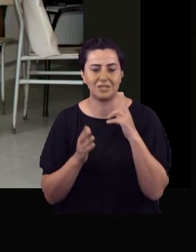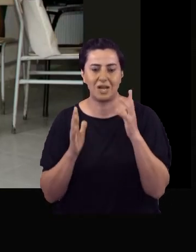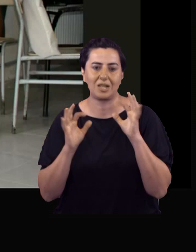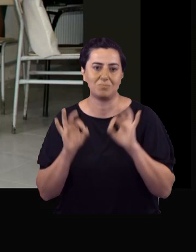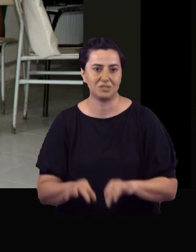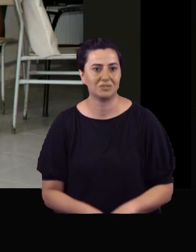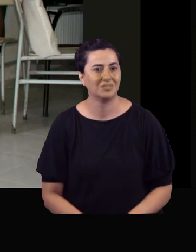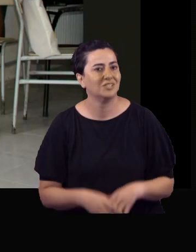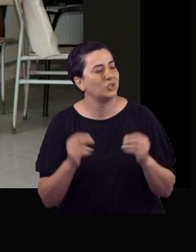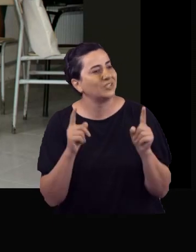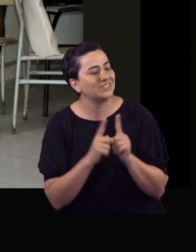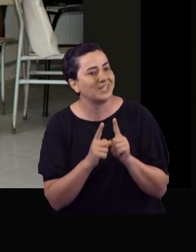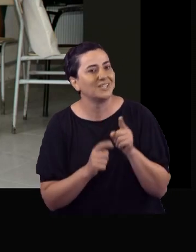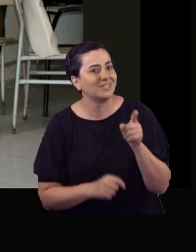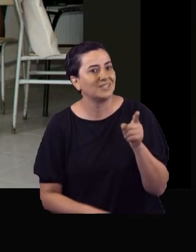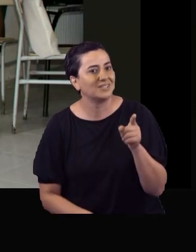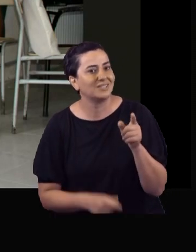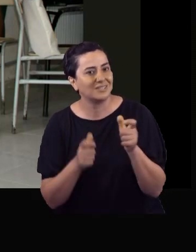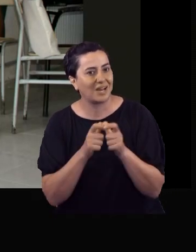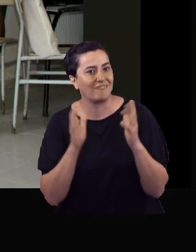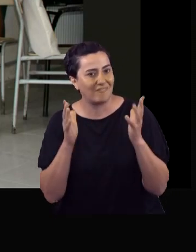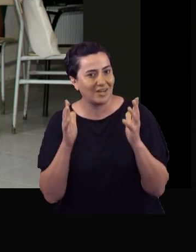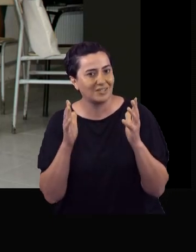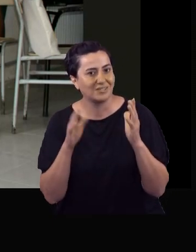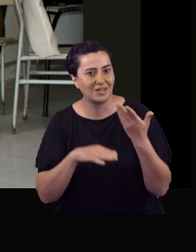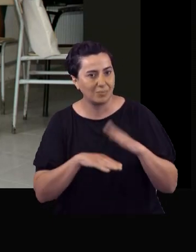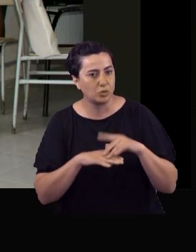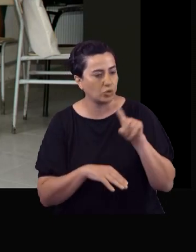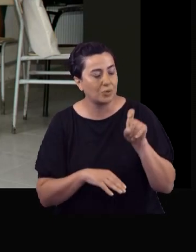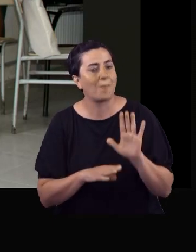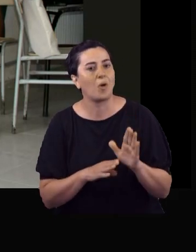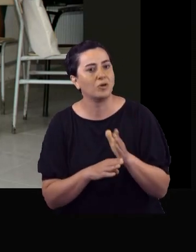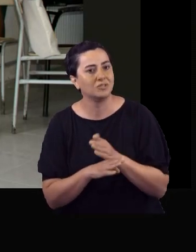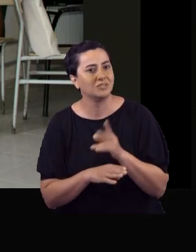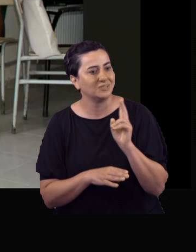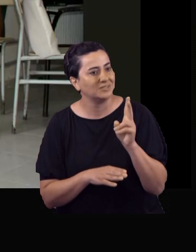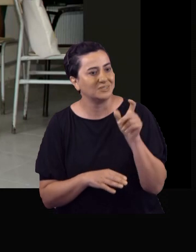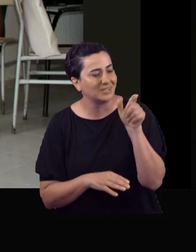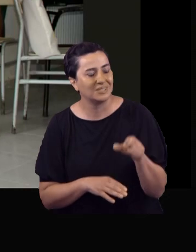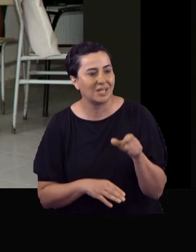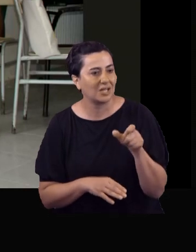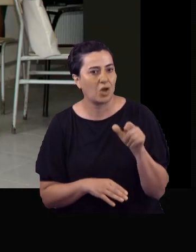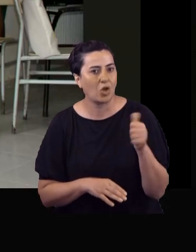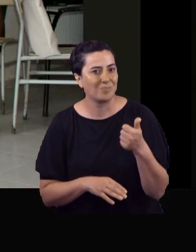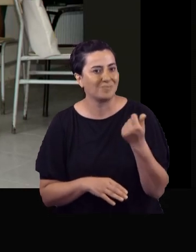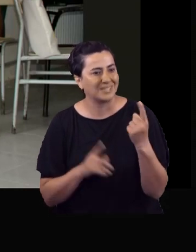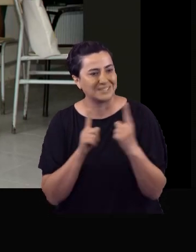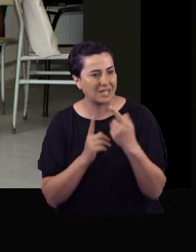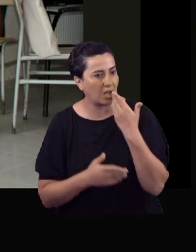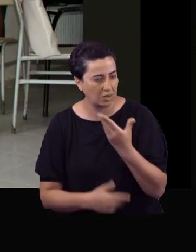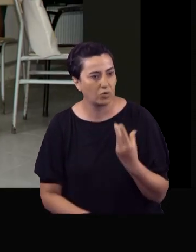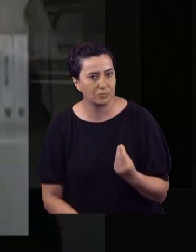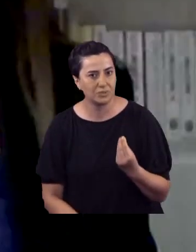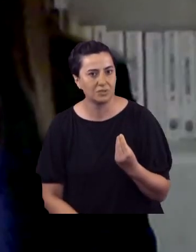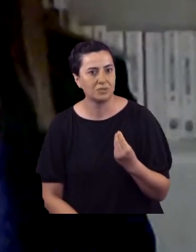başlattık. Çok kısa. Derneğin faaliyetlerini ve neler yaptığınızı soracağım ama sizin kişisel hikayeniz de önemli. Çok kısa anlatır